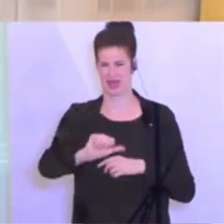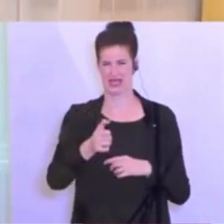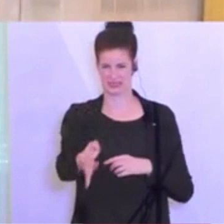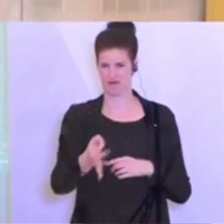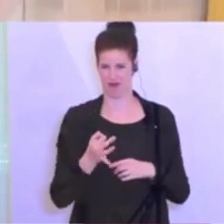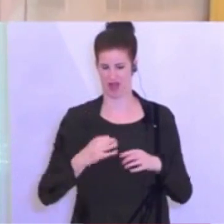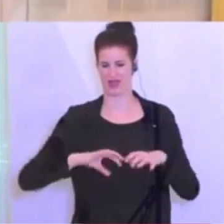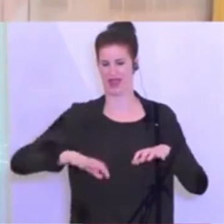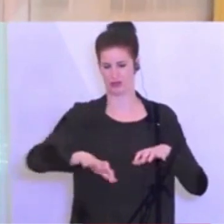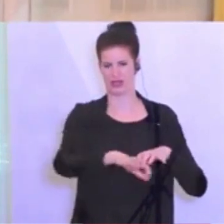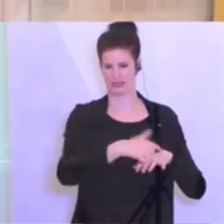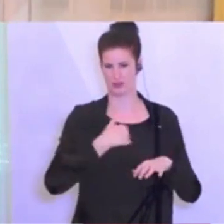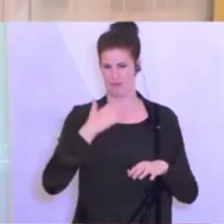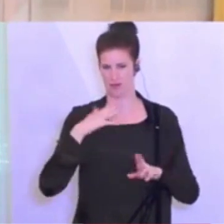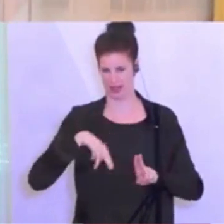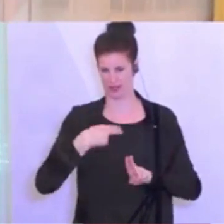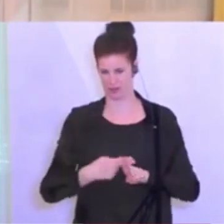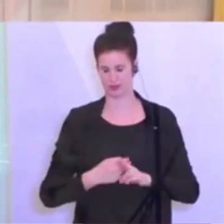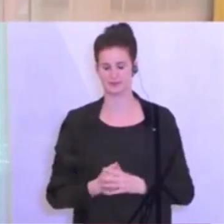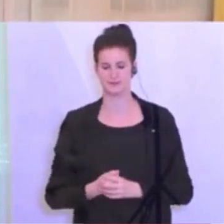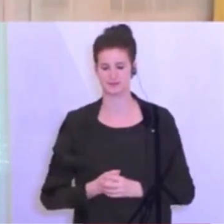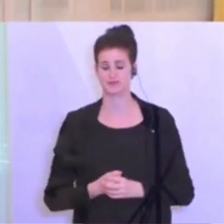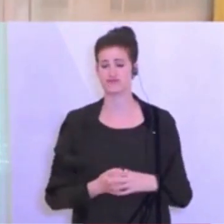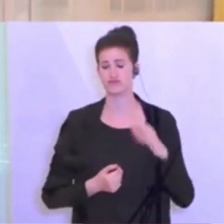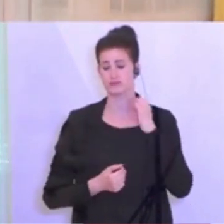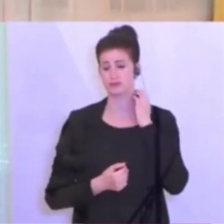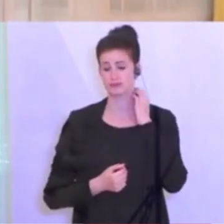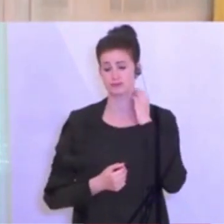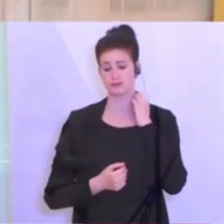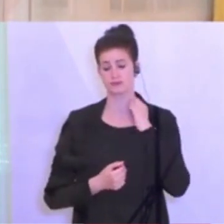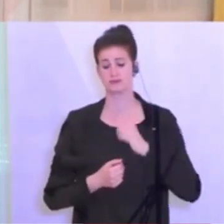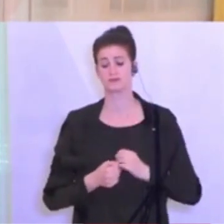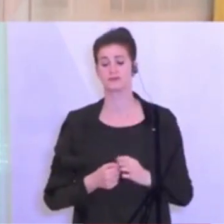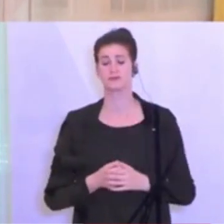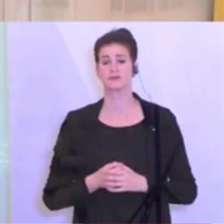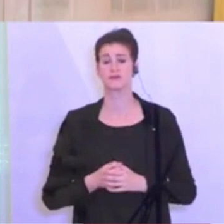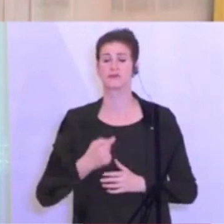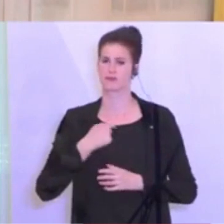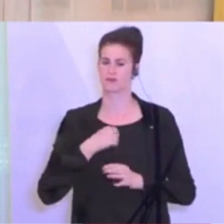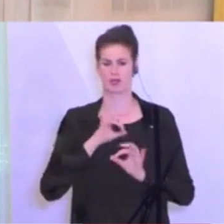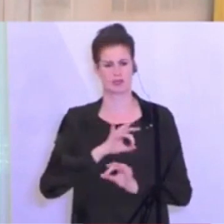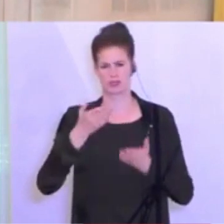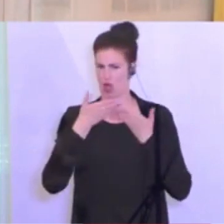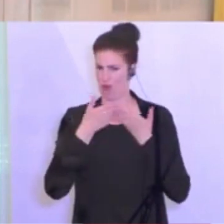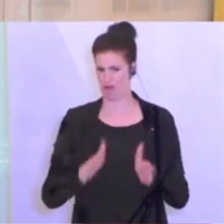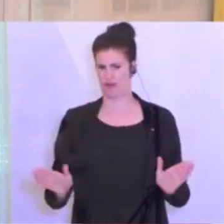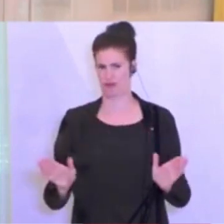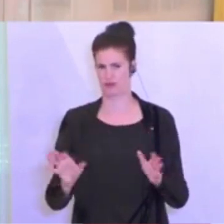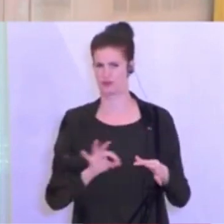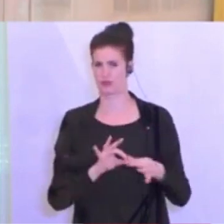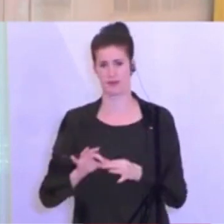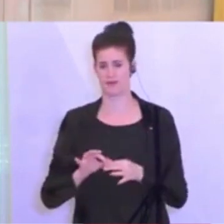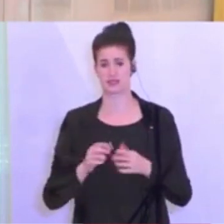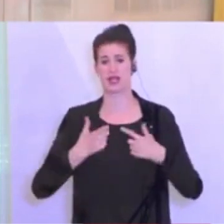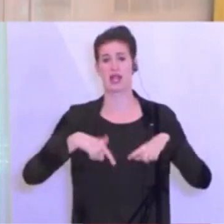Teil Ihrer Frage. Ich bin immer sehr offen und ich glaube, das teilen wir alle miteinander in der Bundesregierung, wenn seitens der